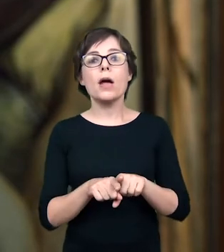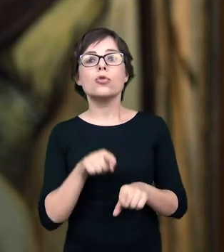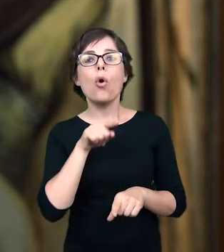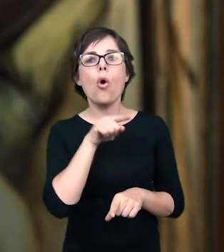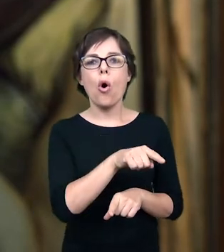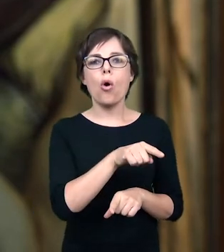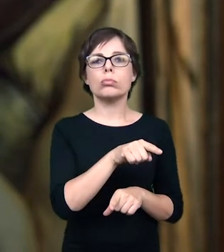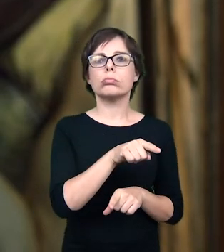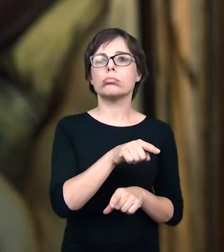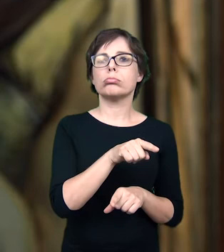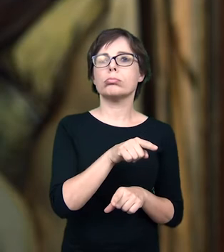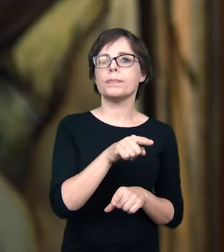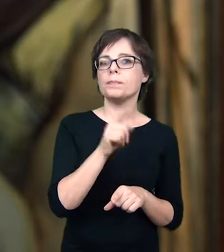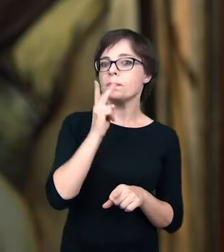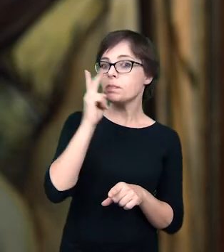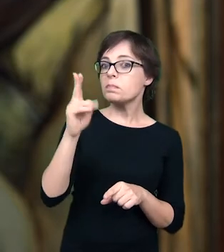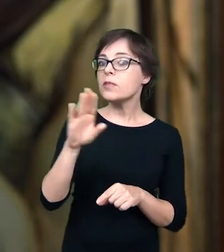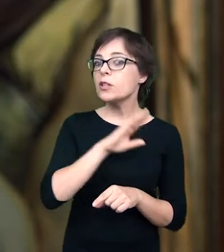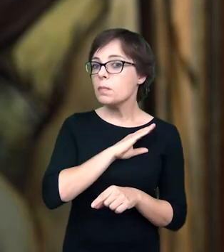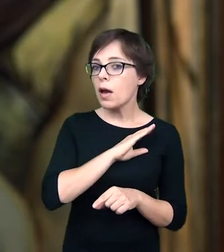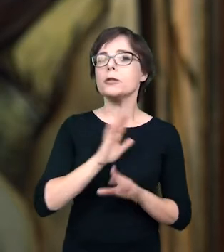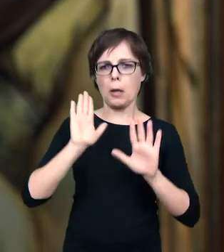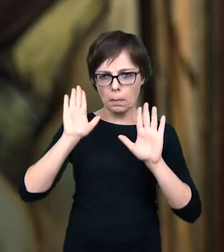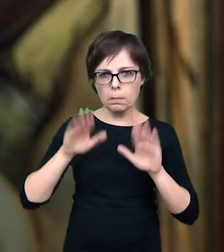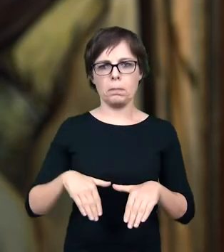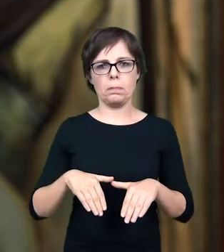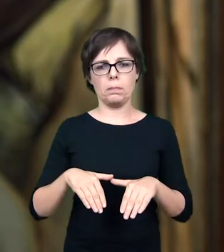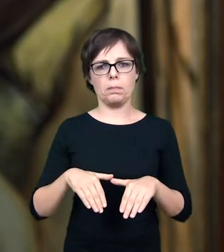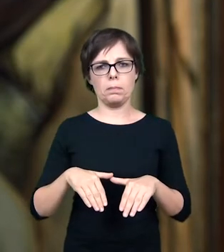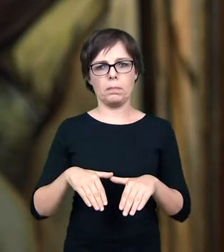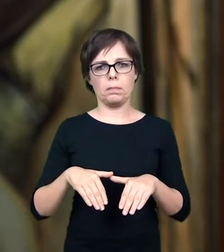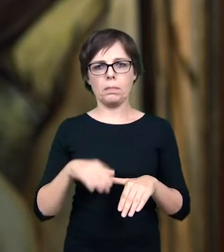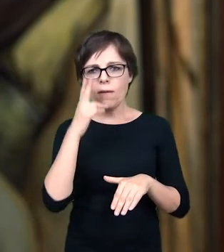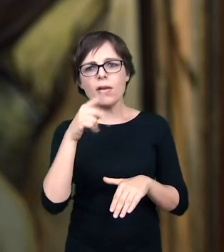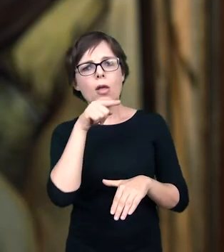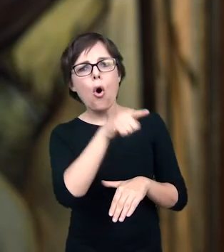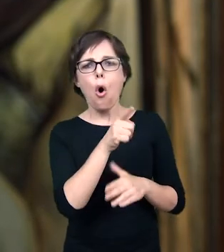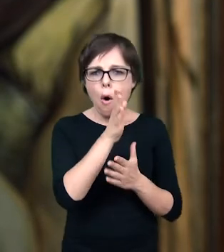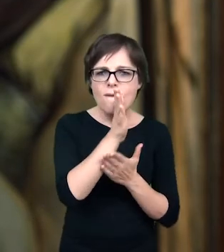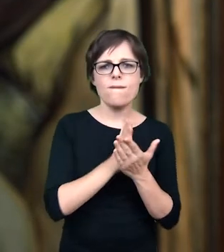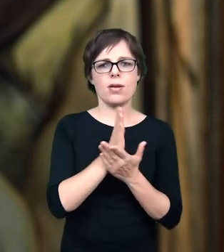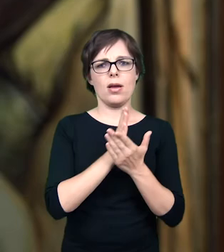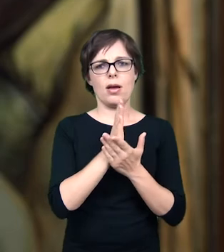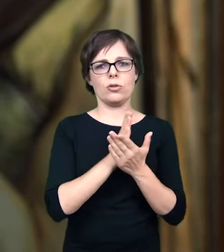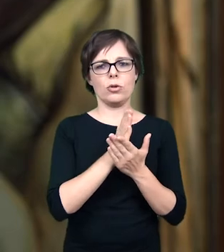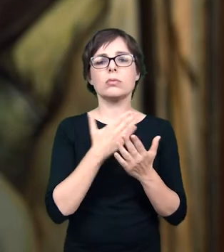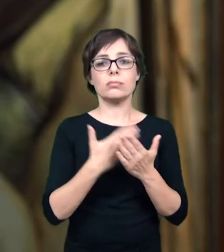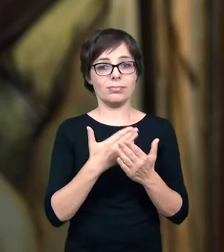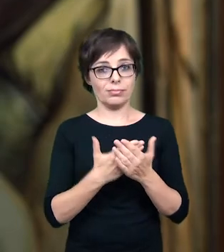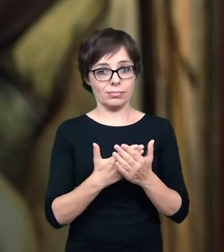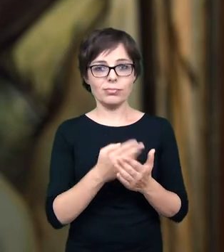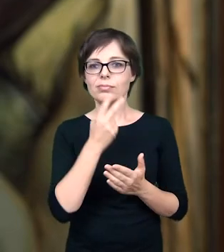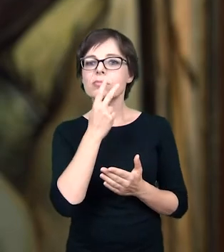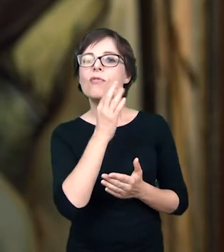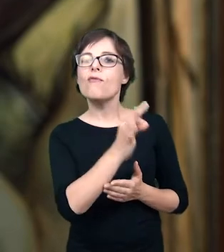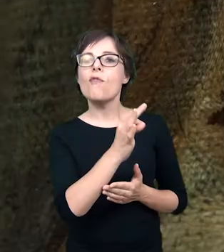poddaje się temu z taką wiarą osoby religijnej, bo na